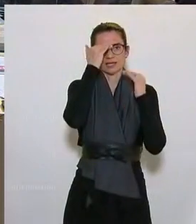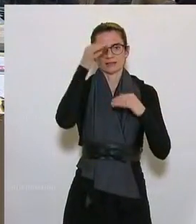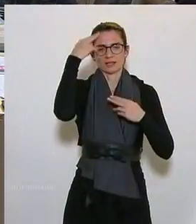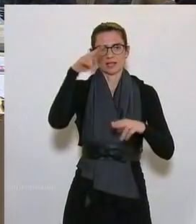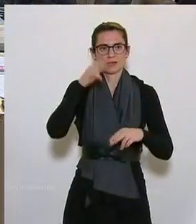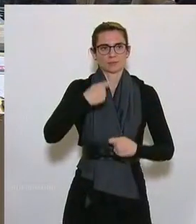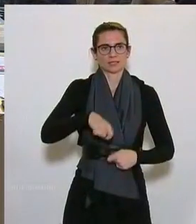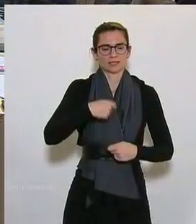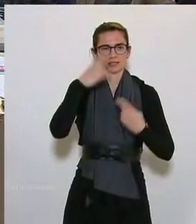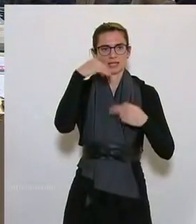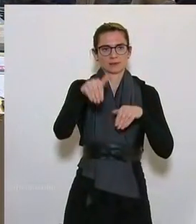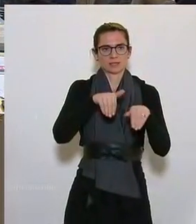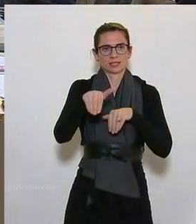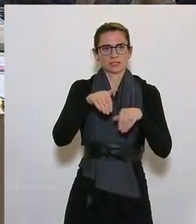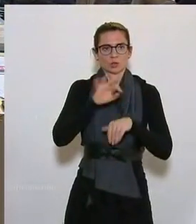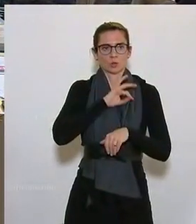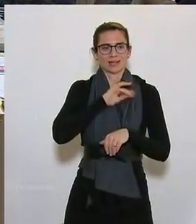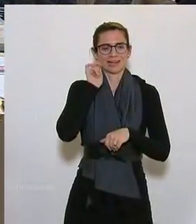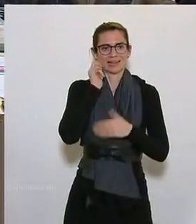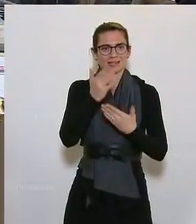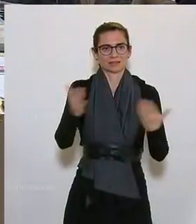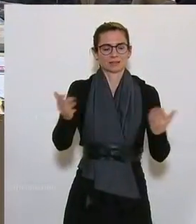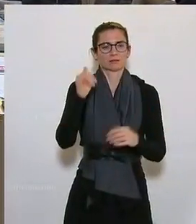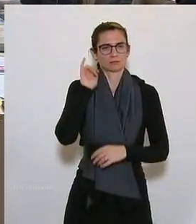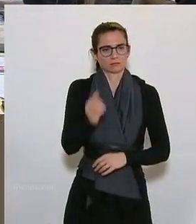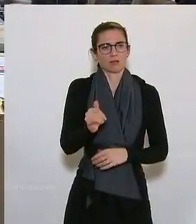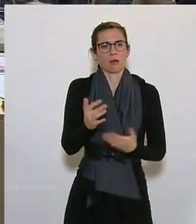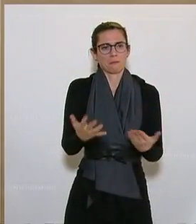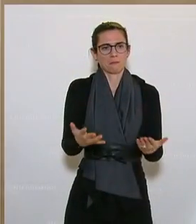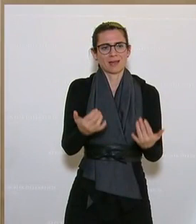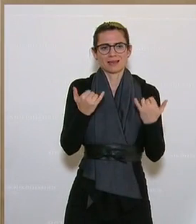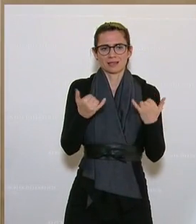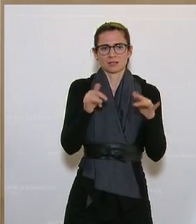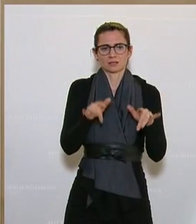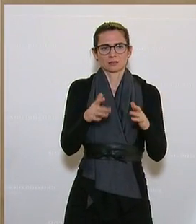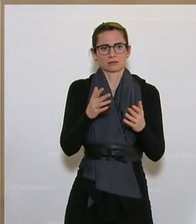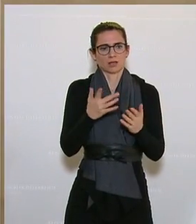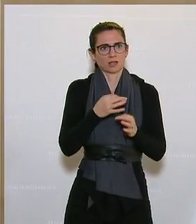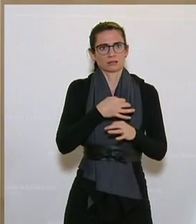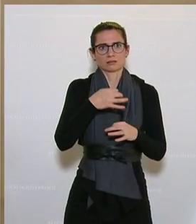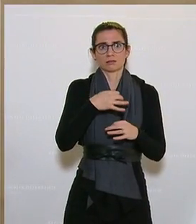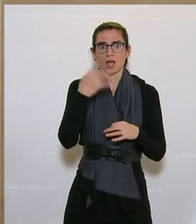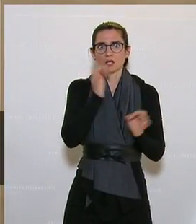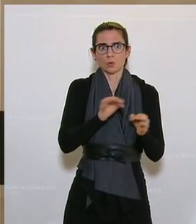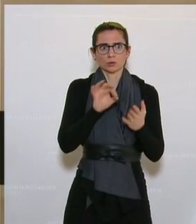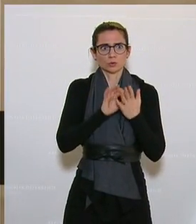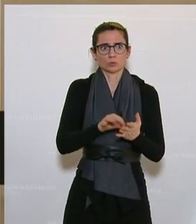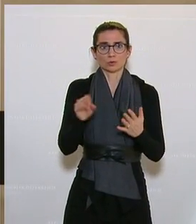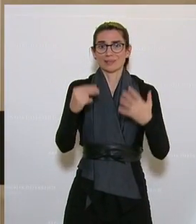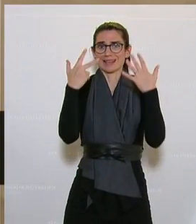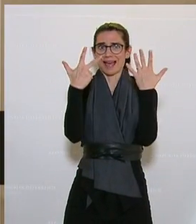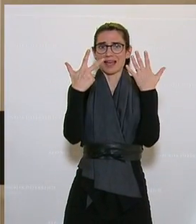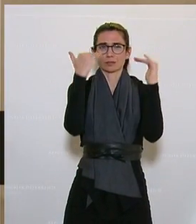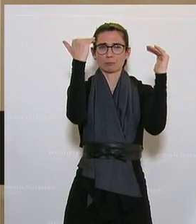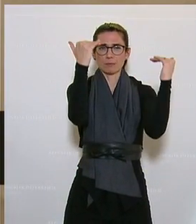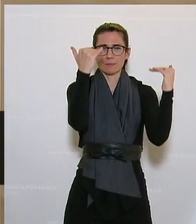Wir haben jetzt einen umfassenden Tagesordnungspunkt mit insgesamt acht